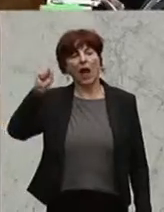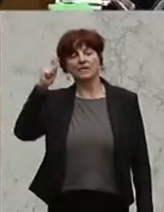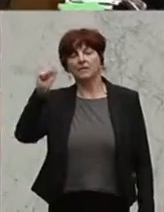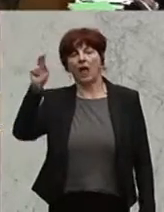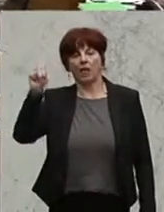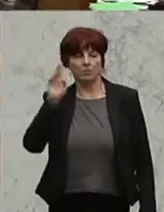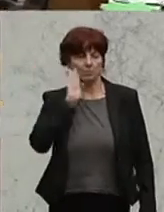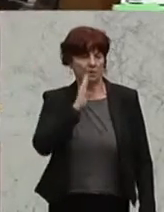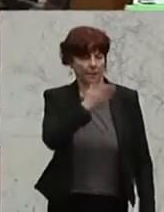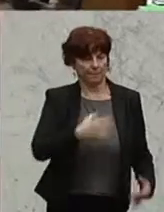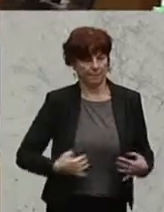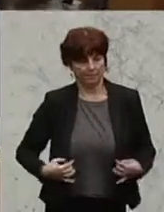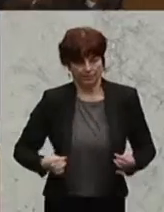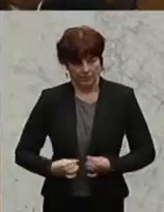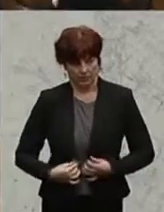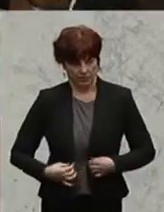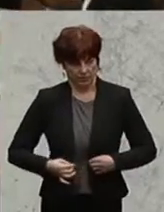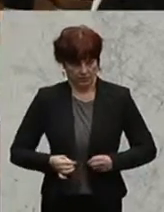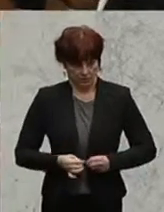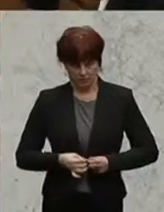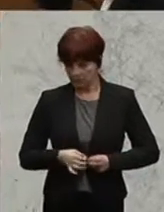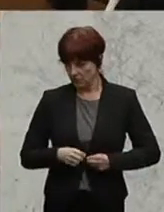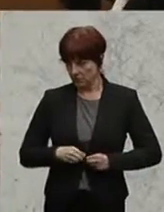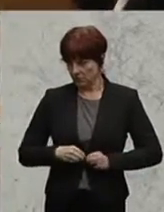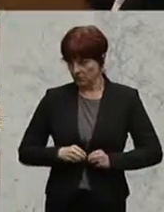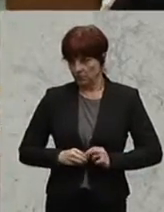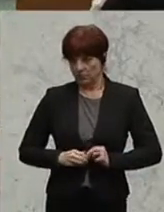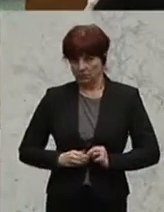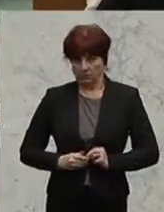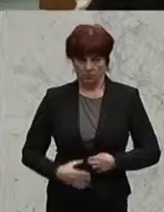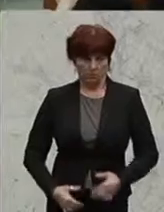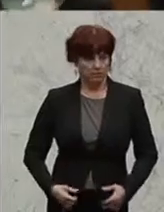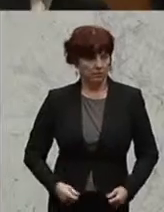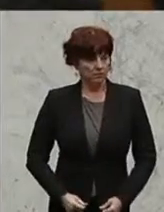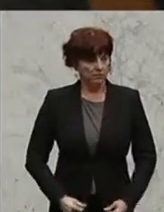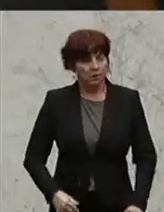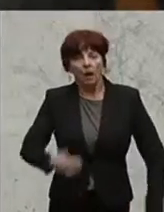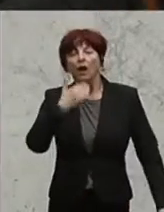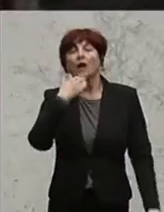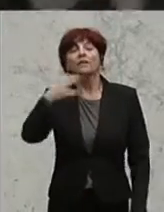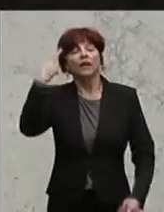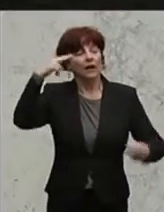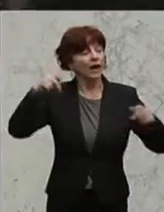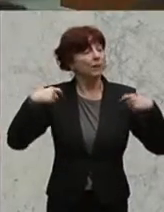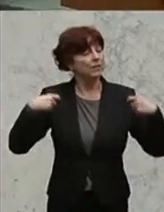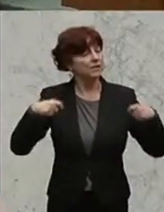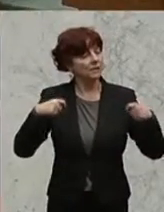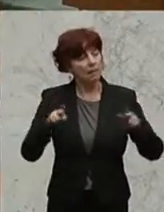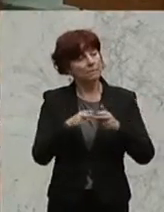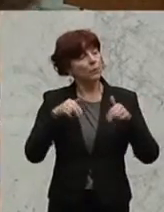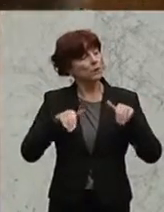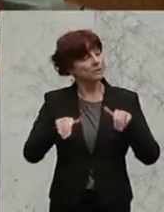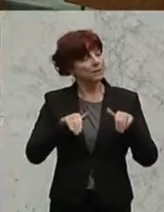Als nächstes am Wort ist Aygül Berevan Aslan von den Grünen. Danke Herr Präsident, sehr geehrter Herr Bundesminister, liebe